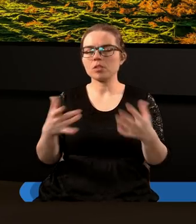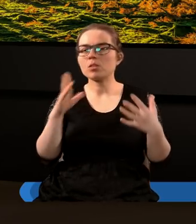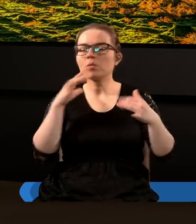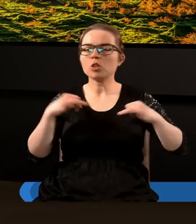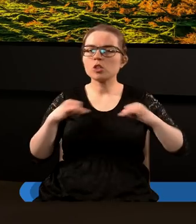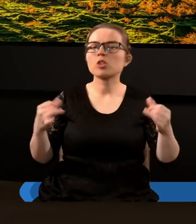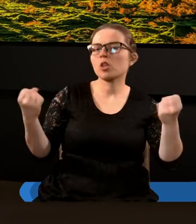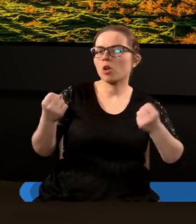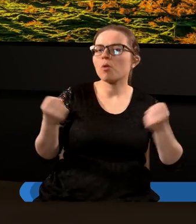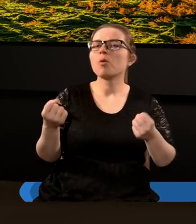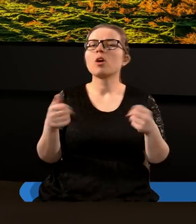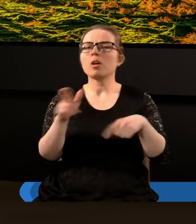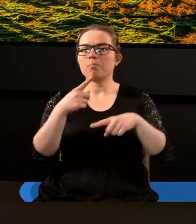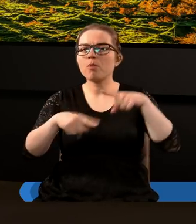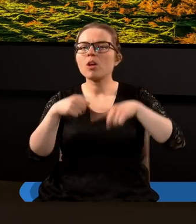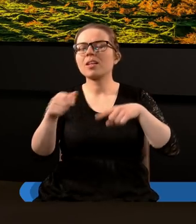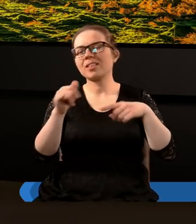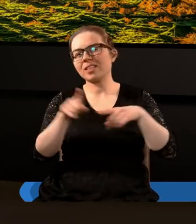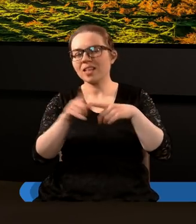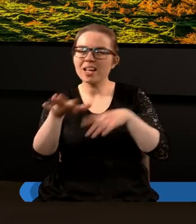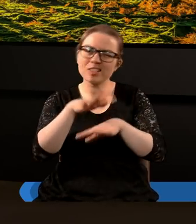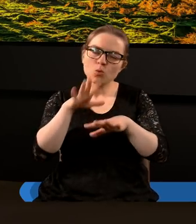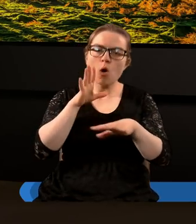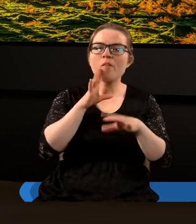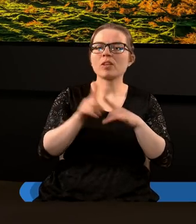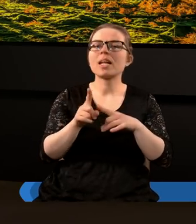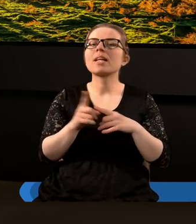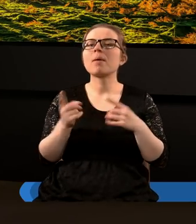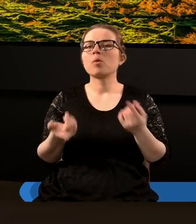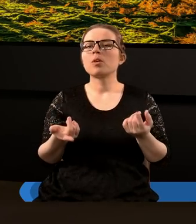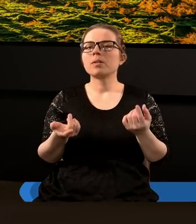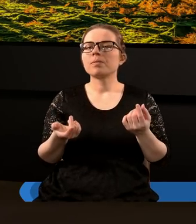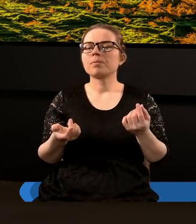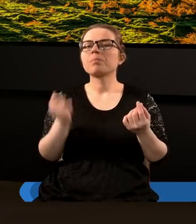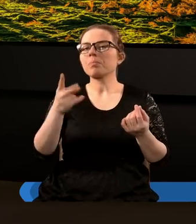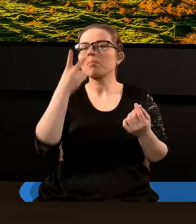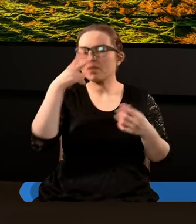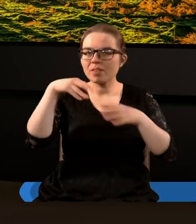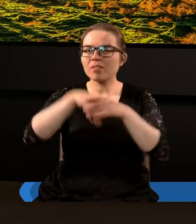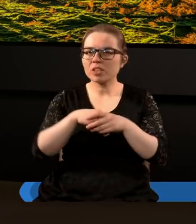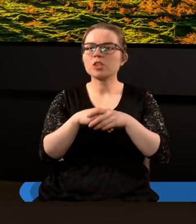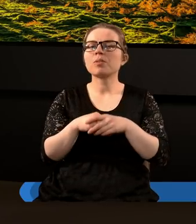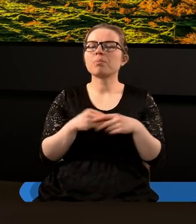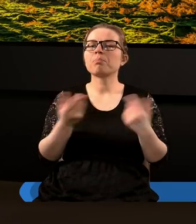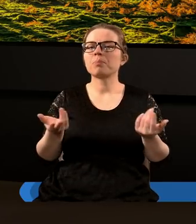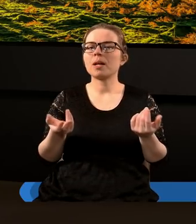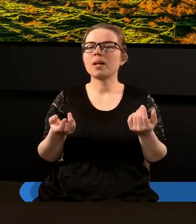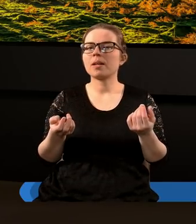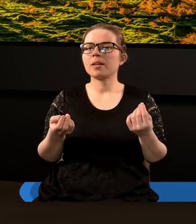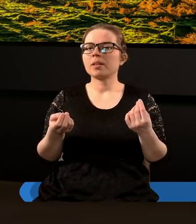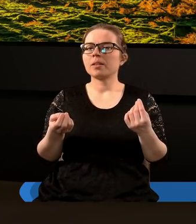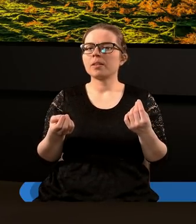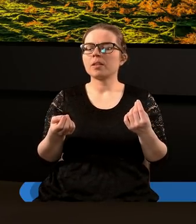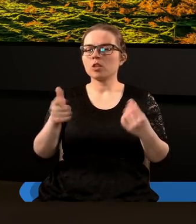siłą, mocą, jak już mówili, polityczną i tak samo i duchową, tak? I widzimy, że jak mówi